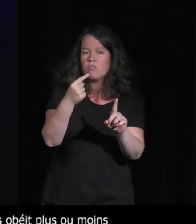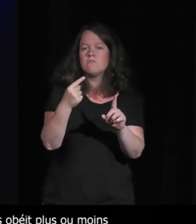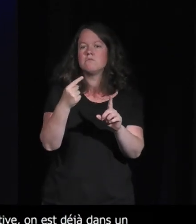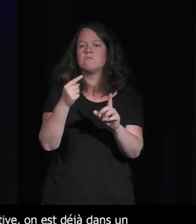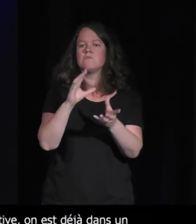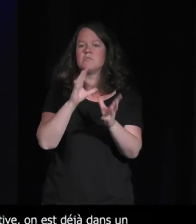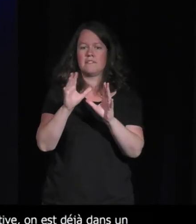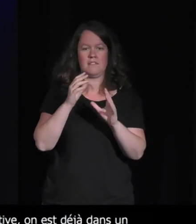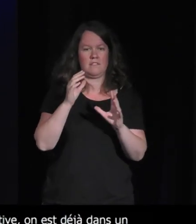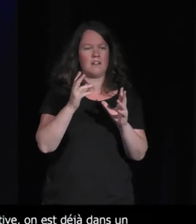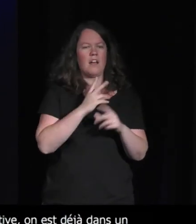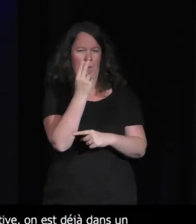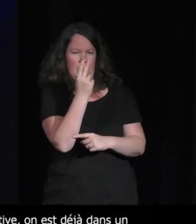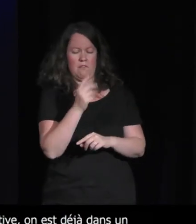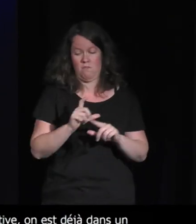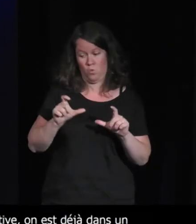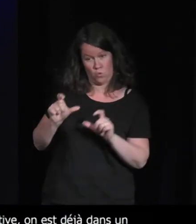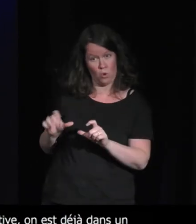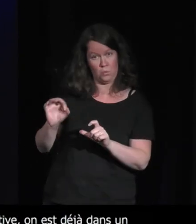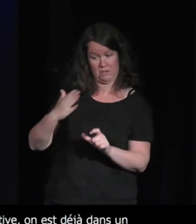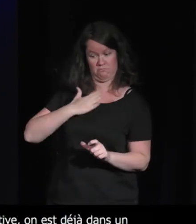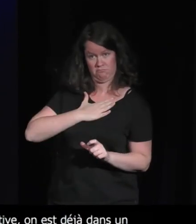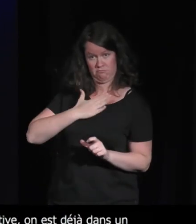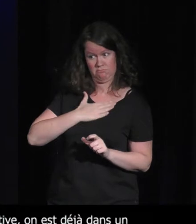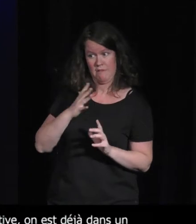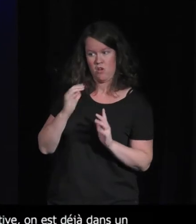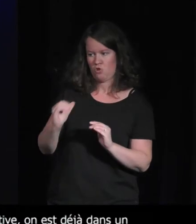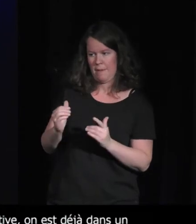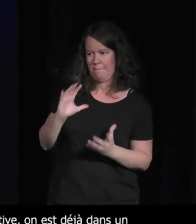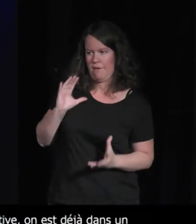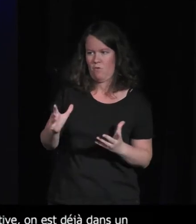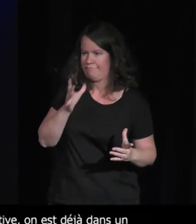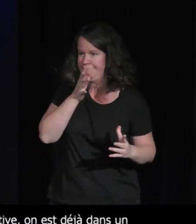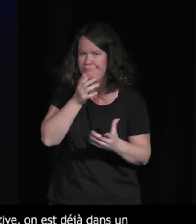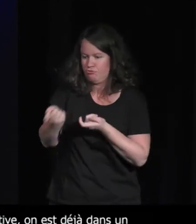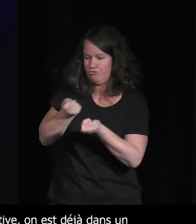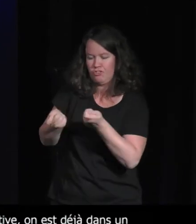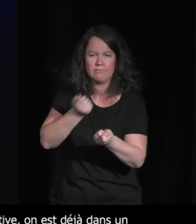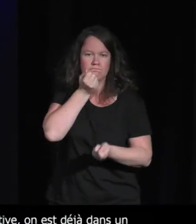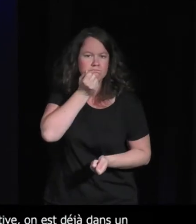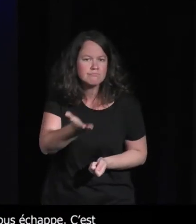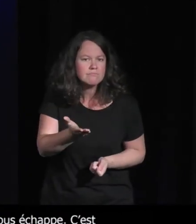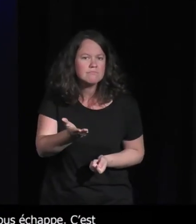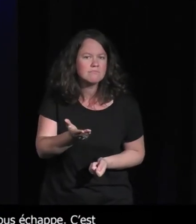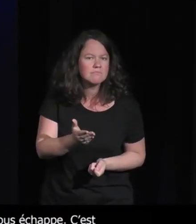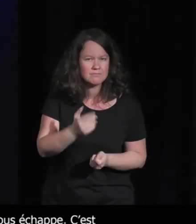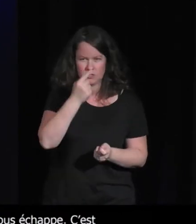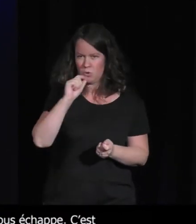souvent ce rapport mélangé qui fait une partie de la fascination entre ce que l'on va pouvoir